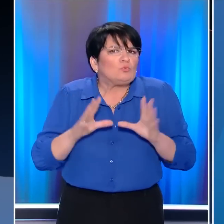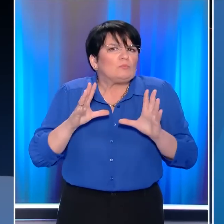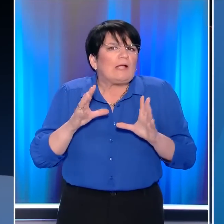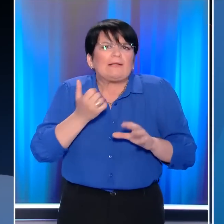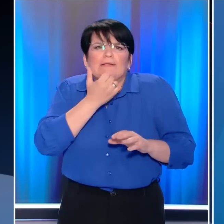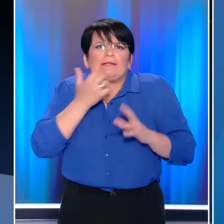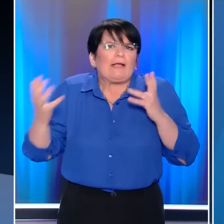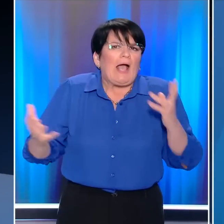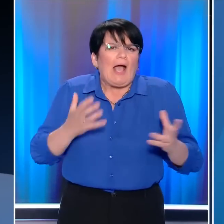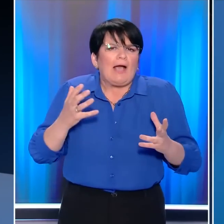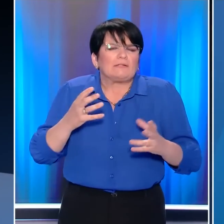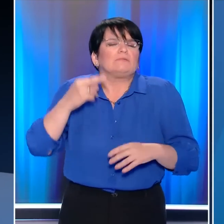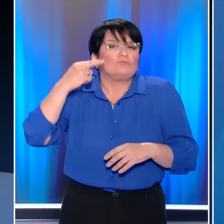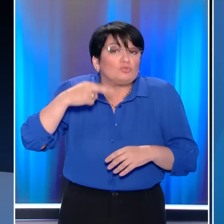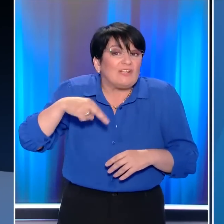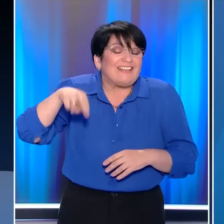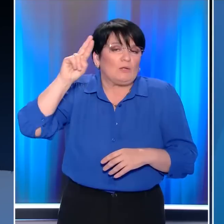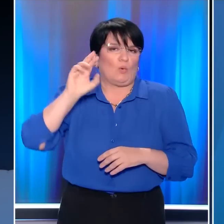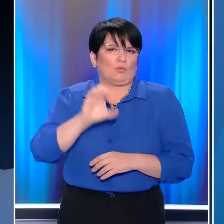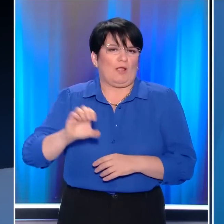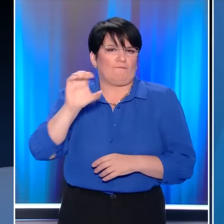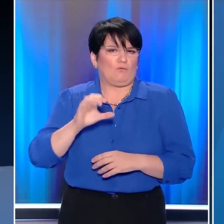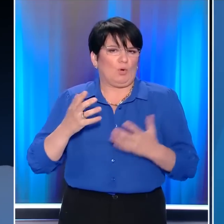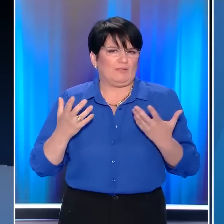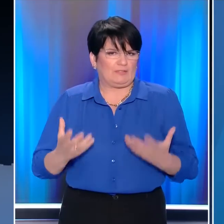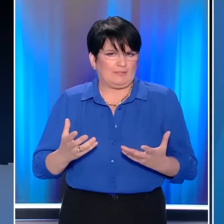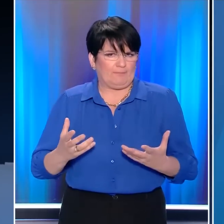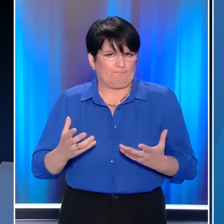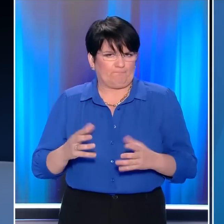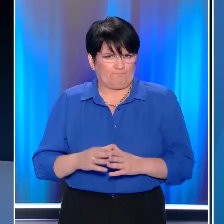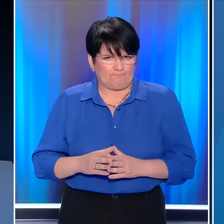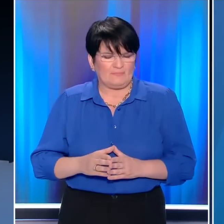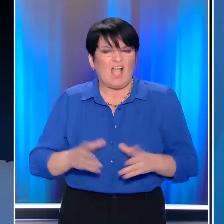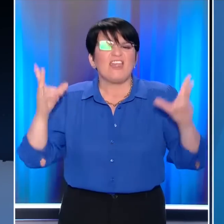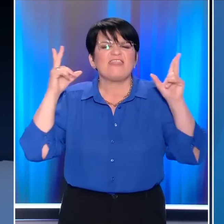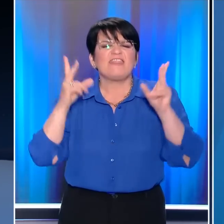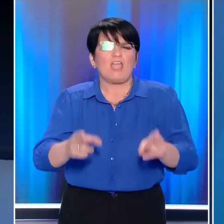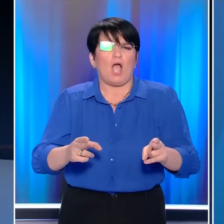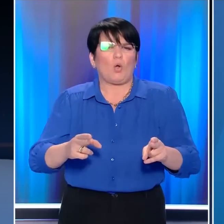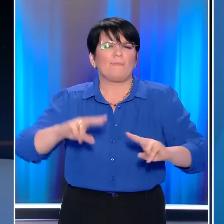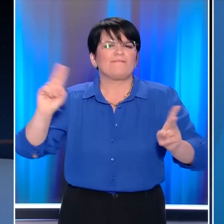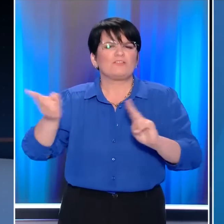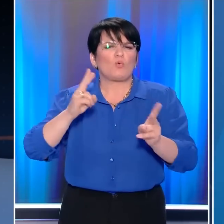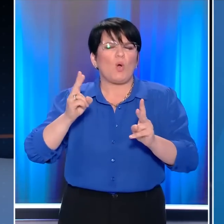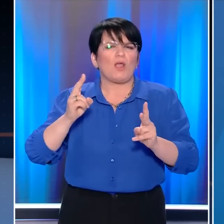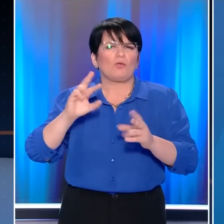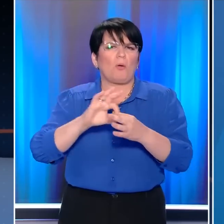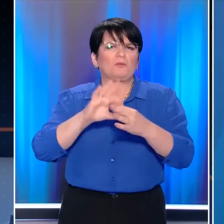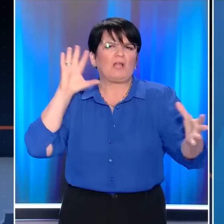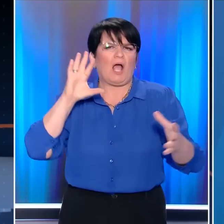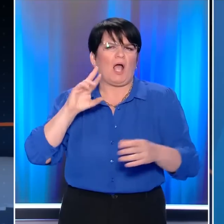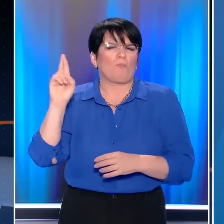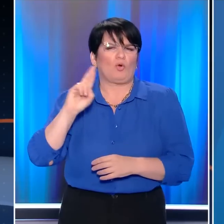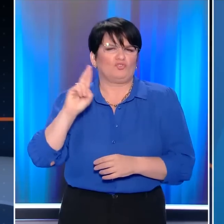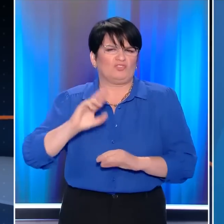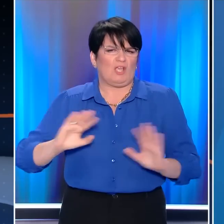Και πράγματι το χειρότερο σενάριο για την Ευρώπη θα ήταν μια πλήρης διακοπή της τροφοδοσίας φυσικού αερίου από